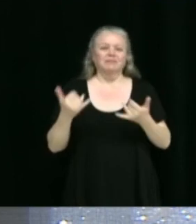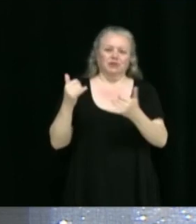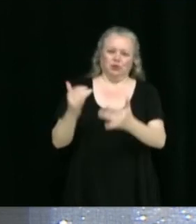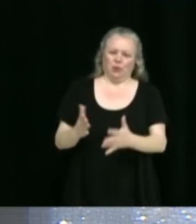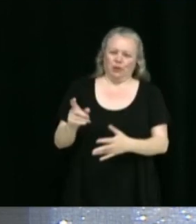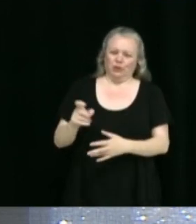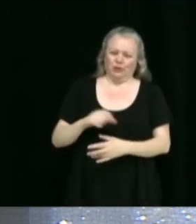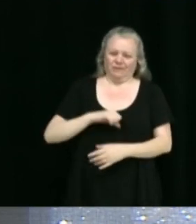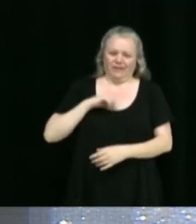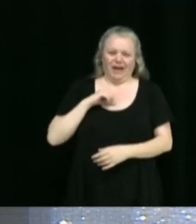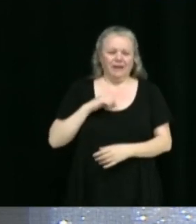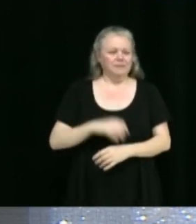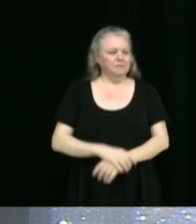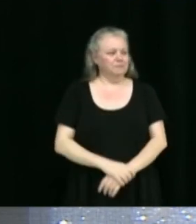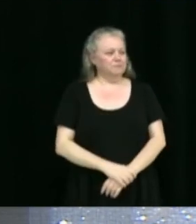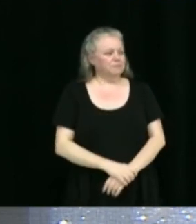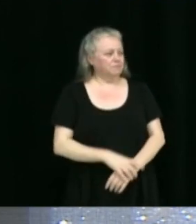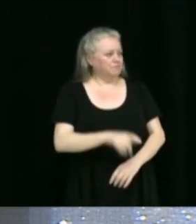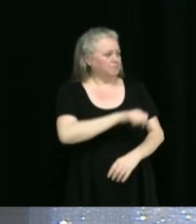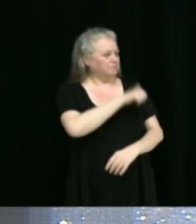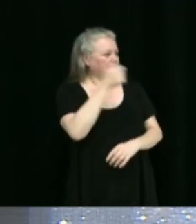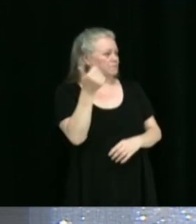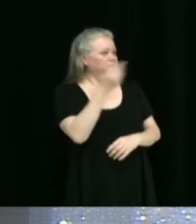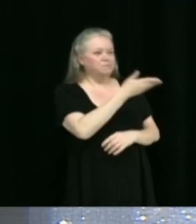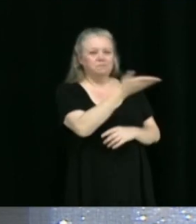Est-ce qu'il y avait autre chose à ajouter?